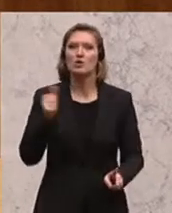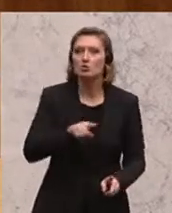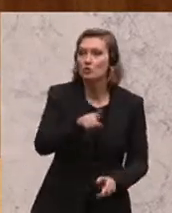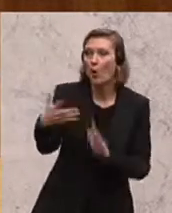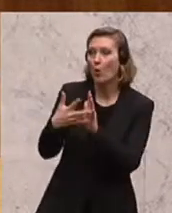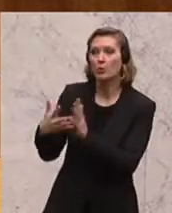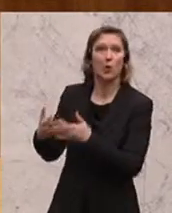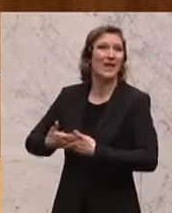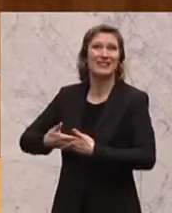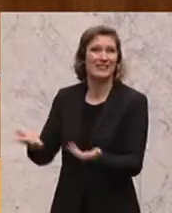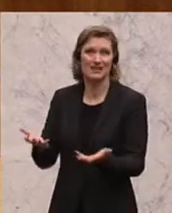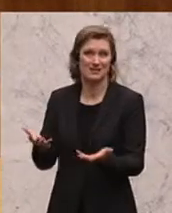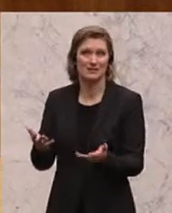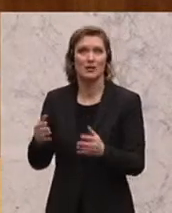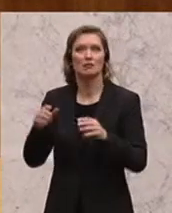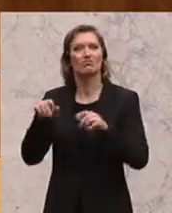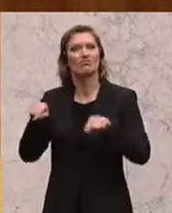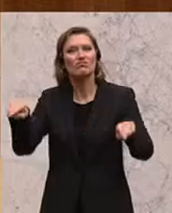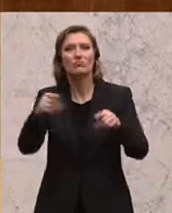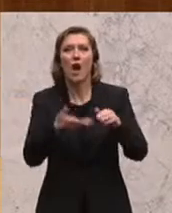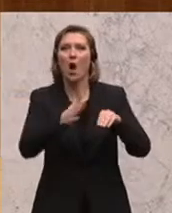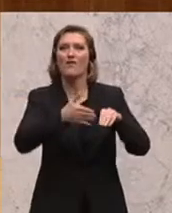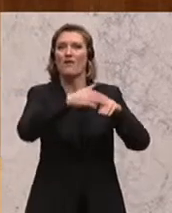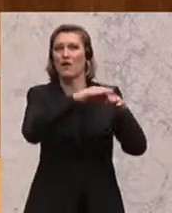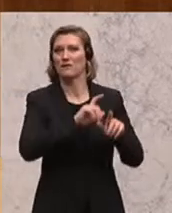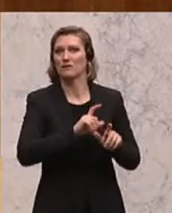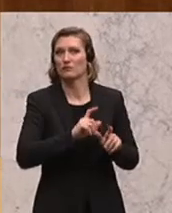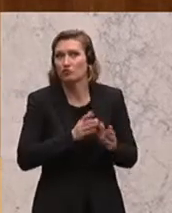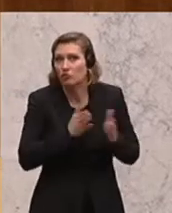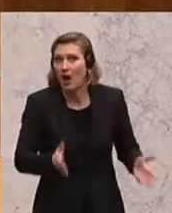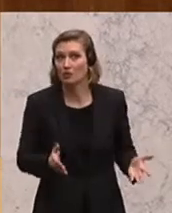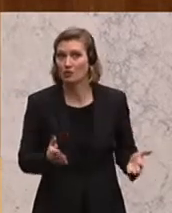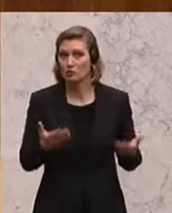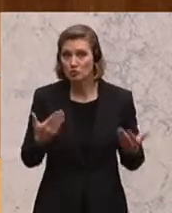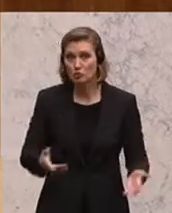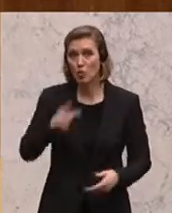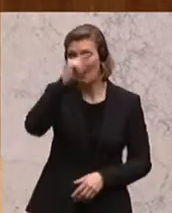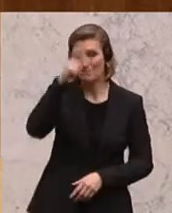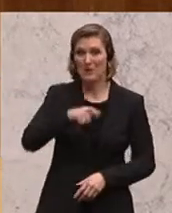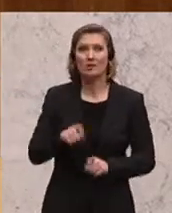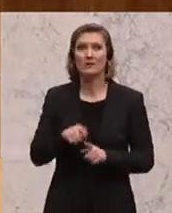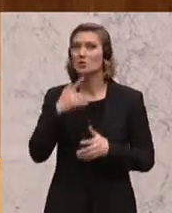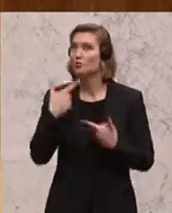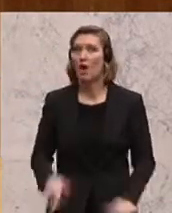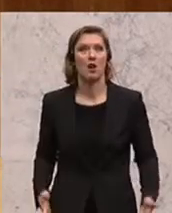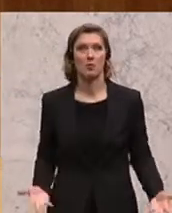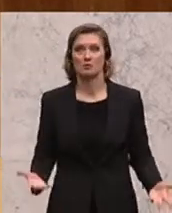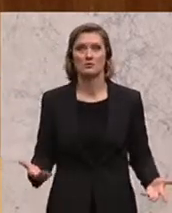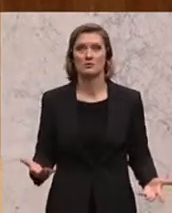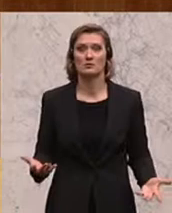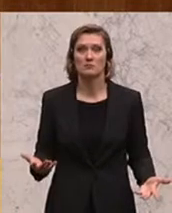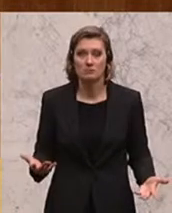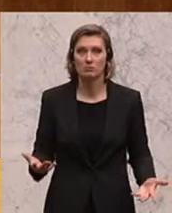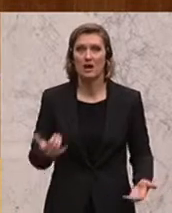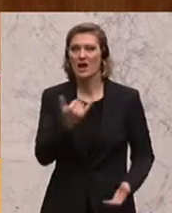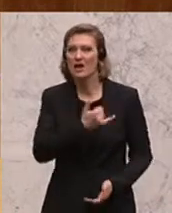Kontrollorgane, der Schaden ja noch maximiert wurde. Das macht ja die Menschen in Wahrheit sprachlos und hier greift sich in